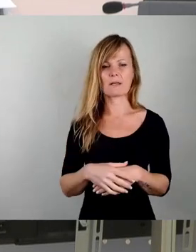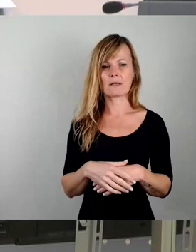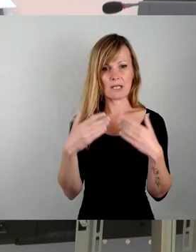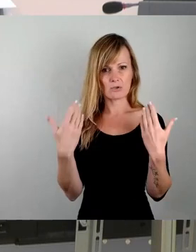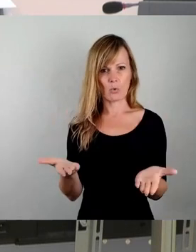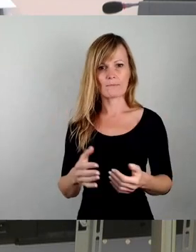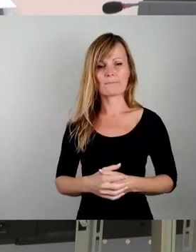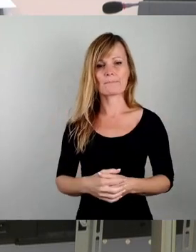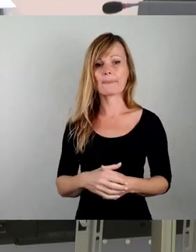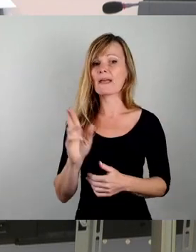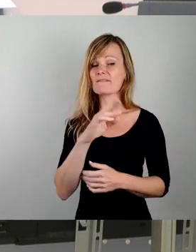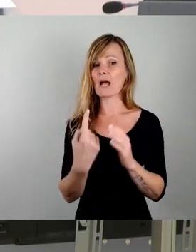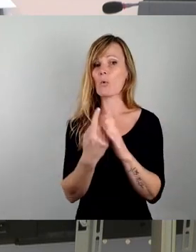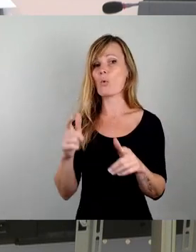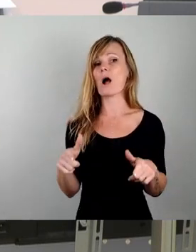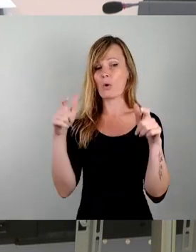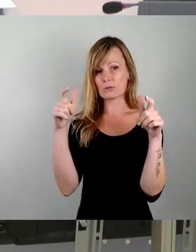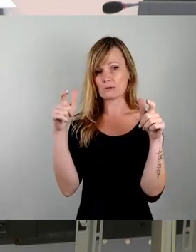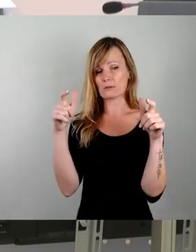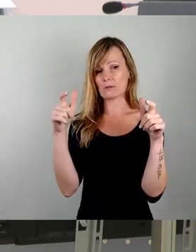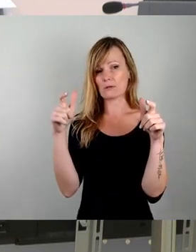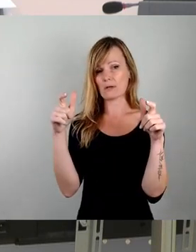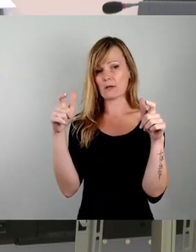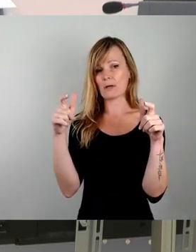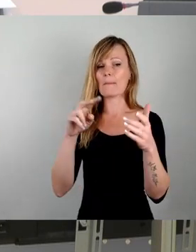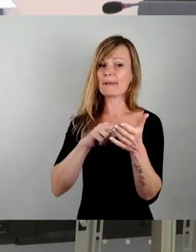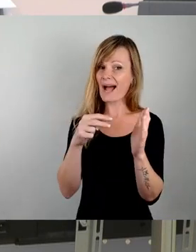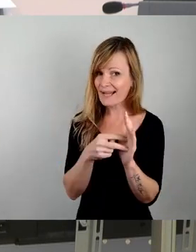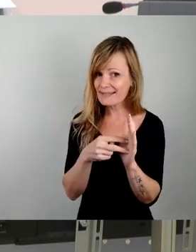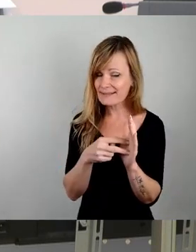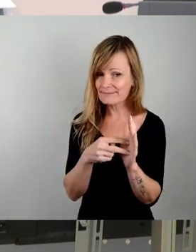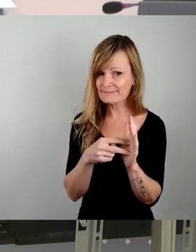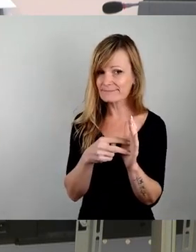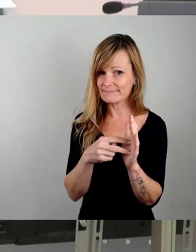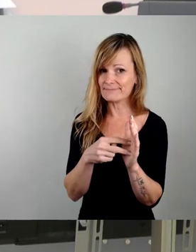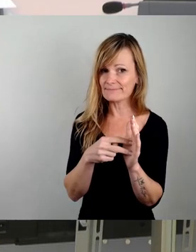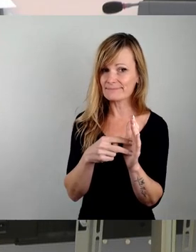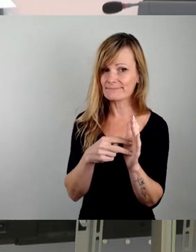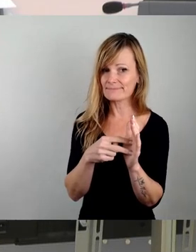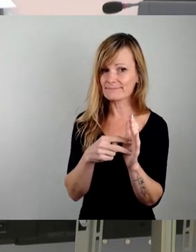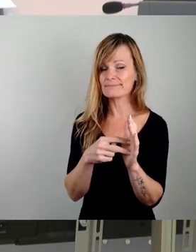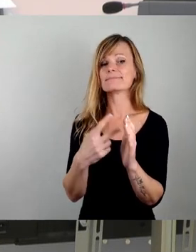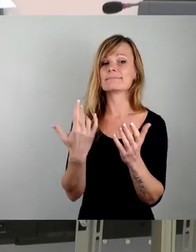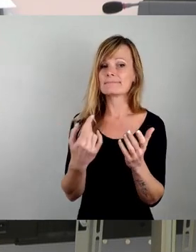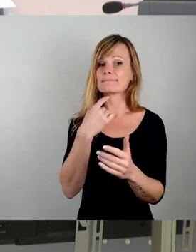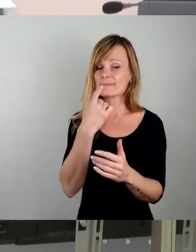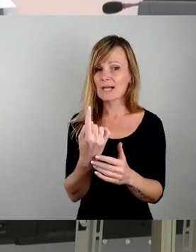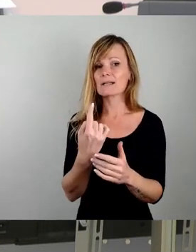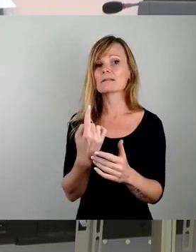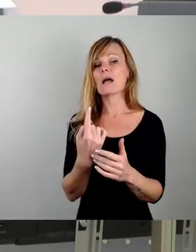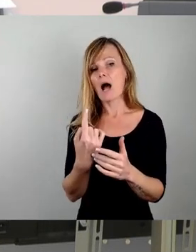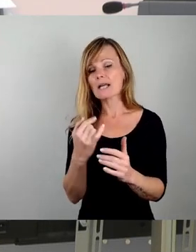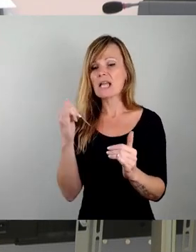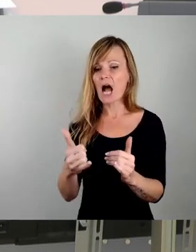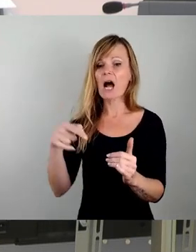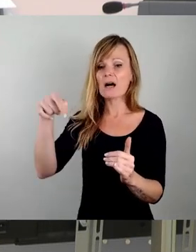Wer Hochhäuser plant, spricht bisweilen auch von Begrünung. Das